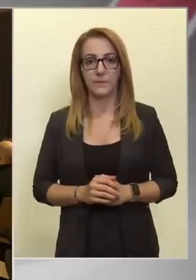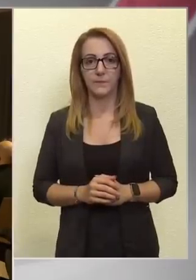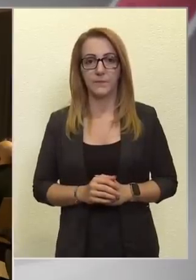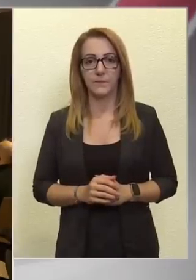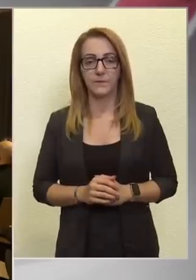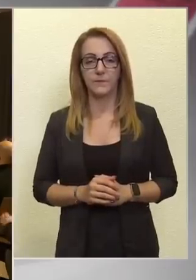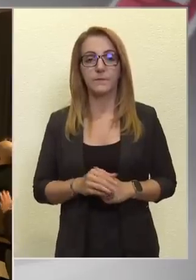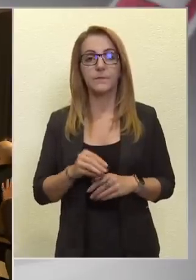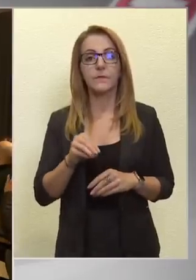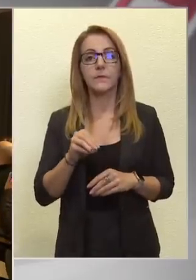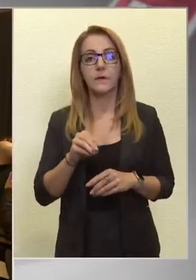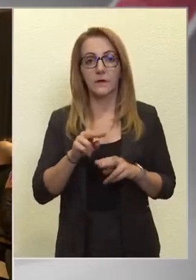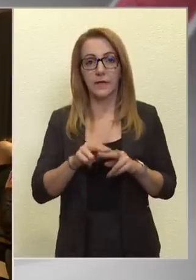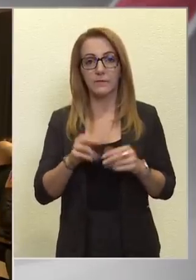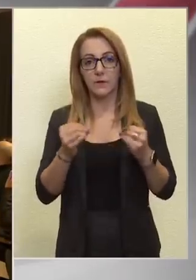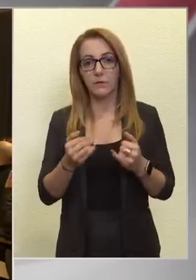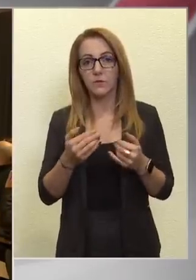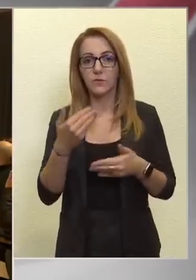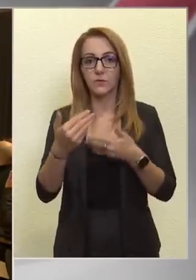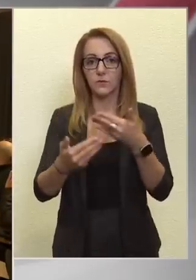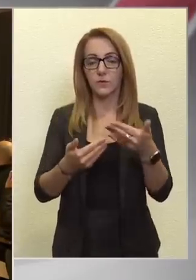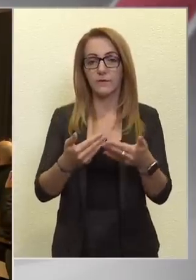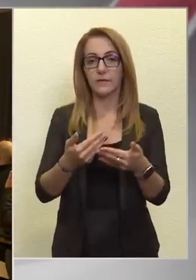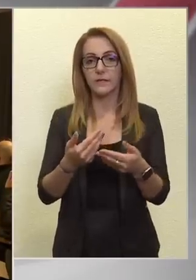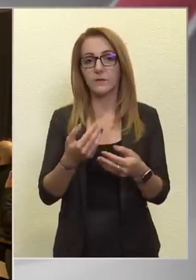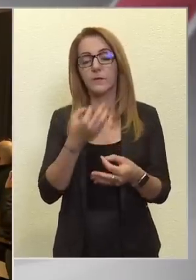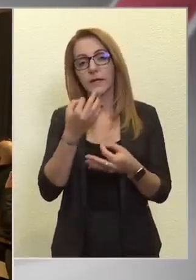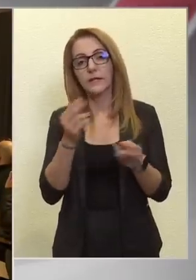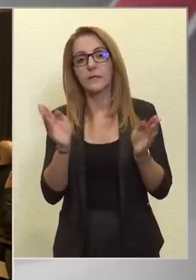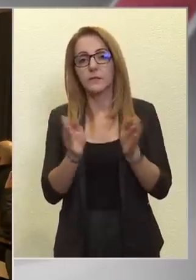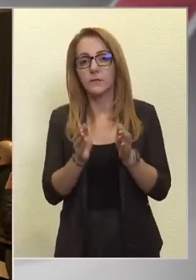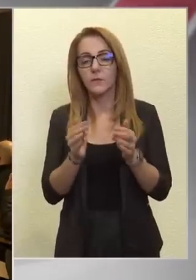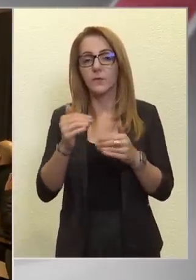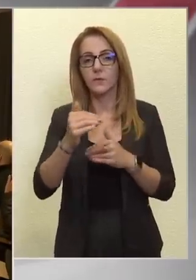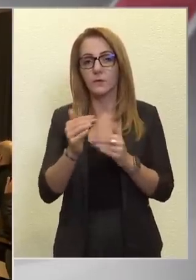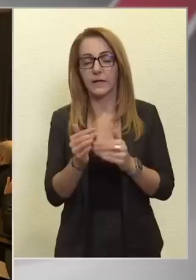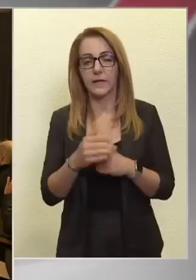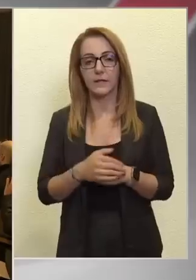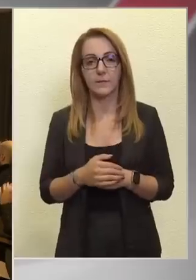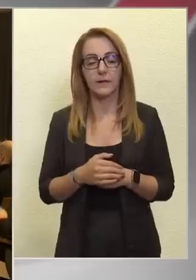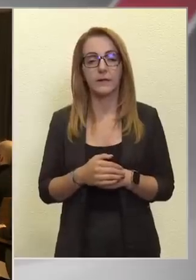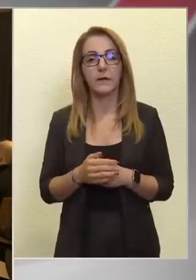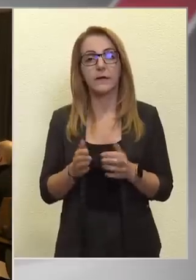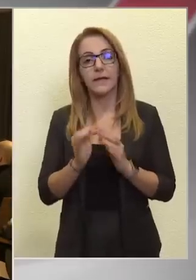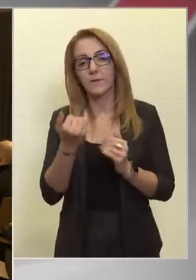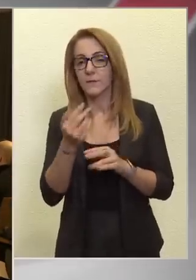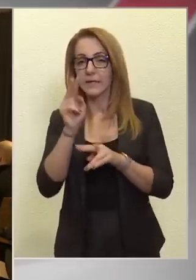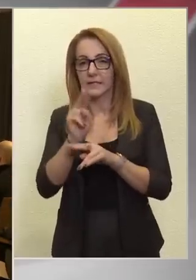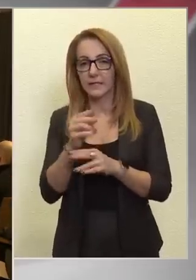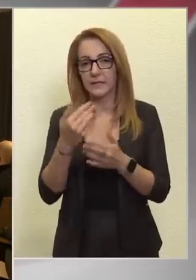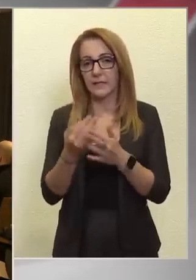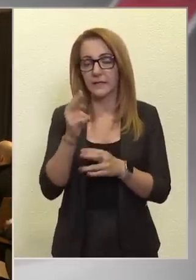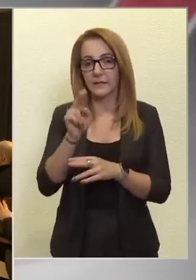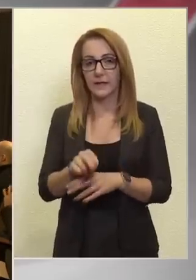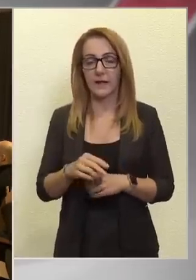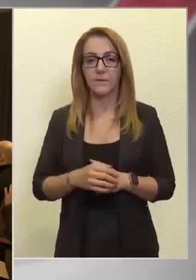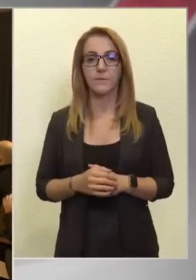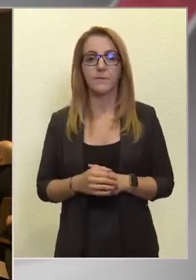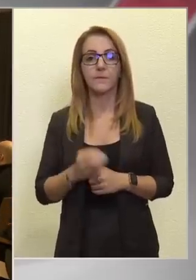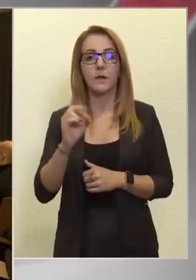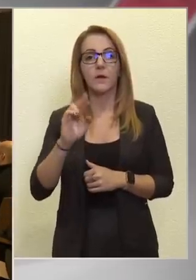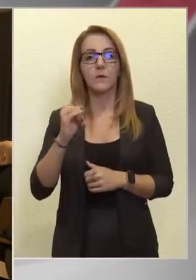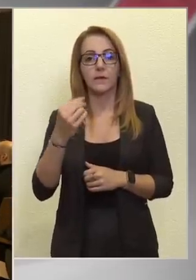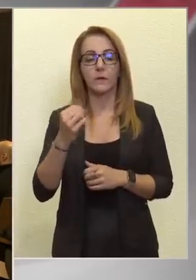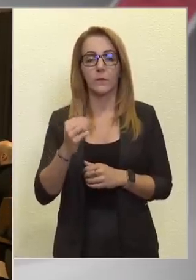Enben, akkor most pedig következnek a kérdések, de egy szűk időkeretben, úgyhogy kérem szépen, hogy erre mindenki legyen tekintett el. Orrigó